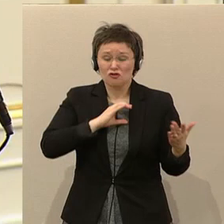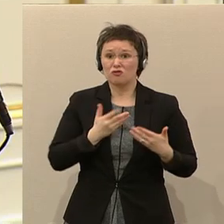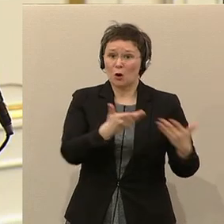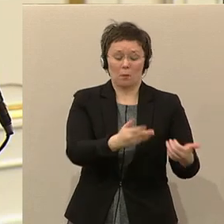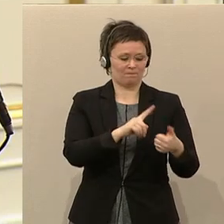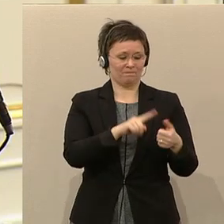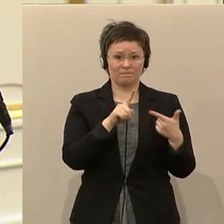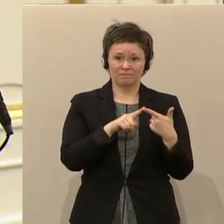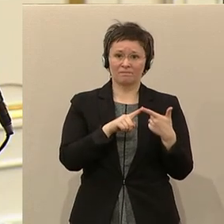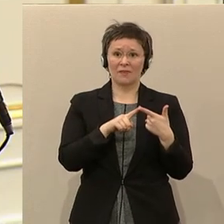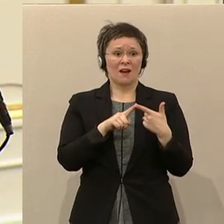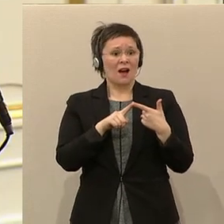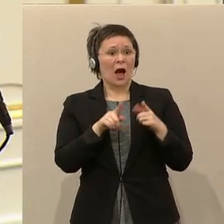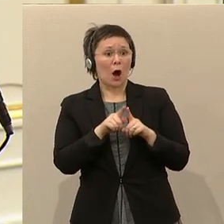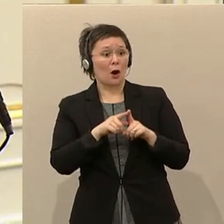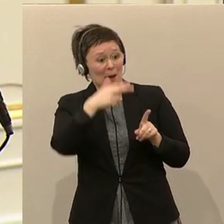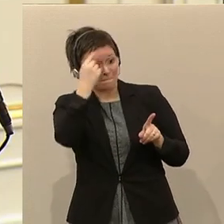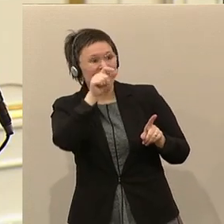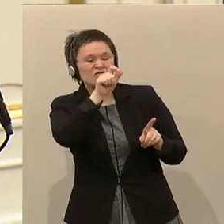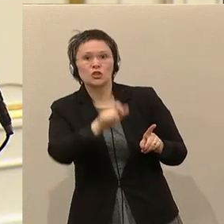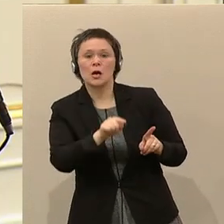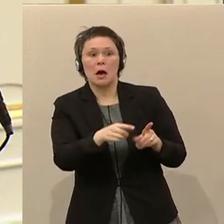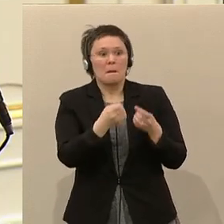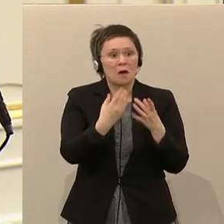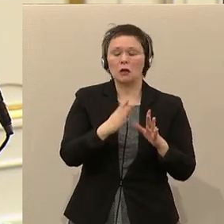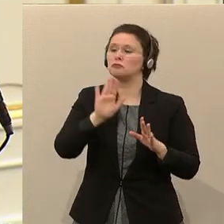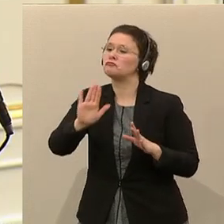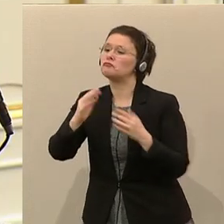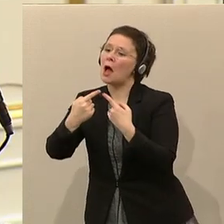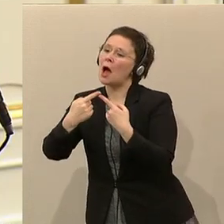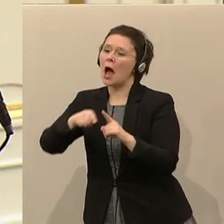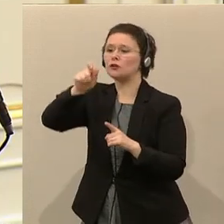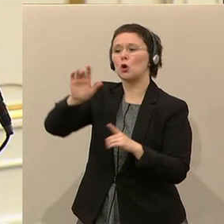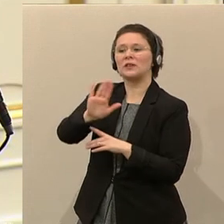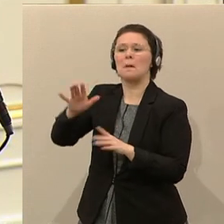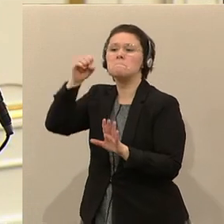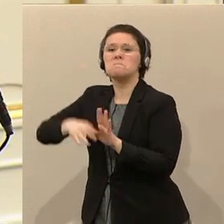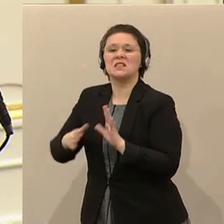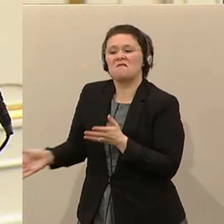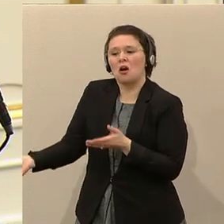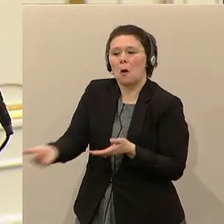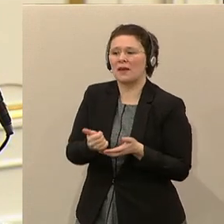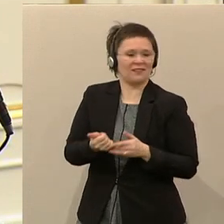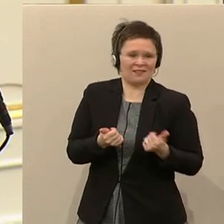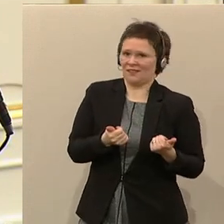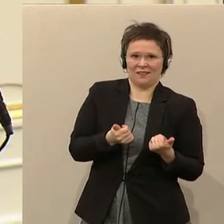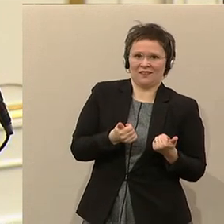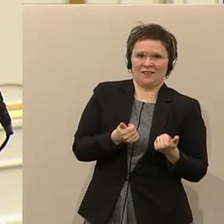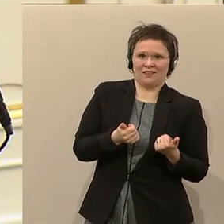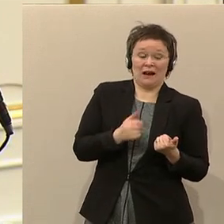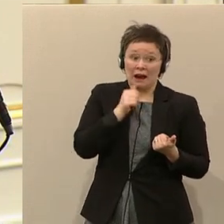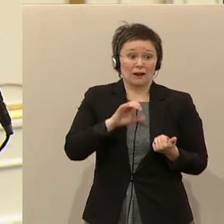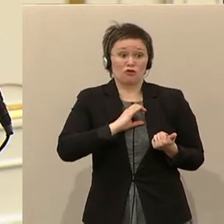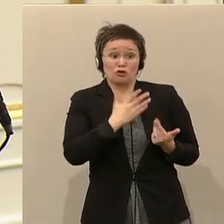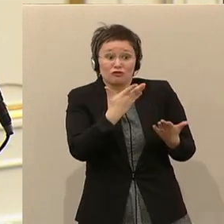Menschen bereit sind, andere Leute in den wegzuräumen, hervorragend davon leben könnten. Sie haben die Chance vertan, dass auch die schlecht